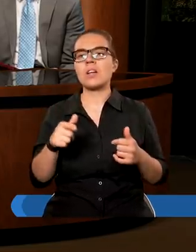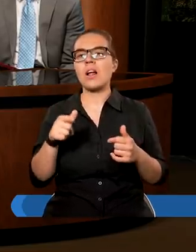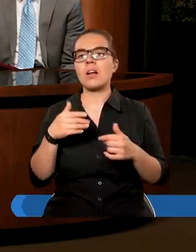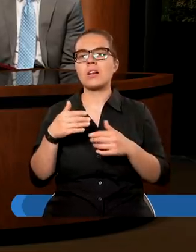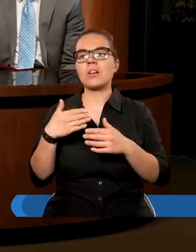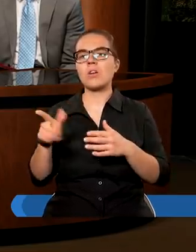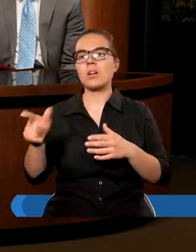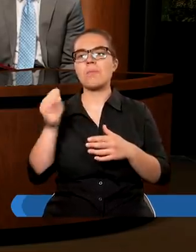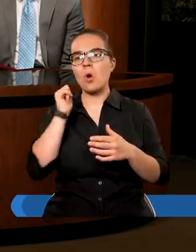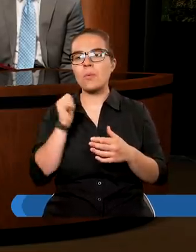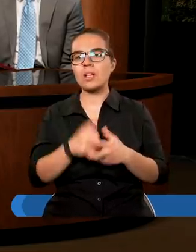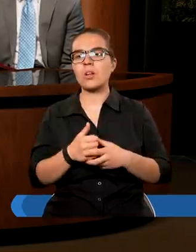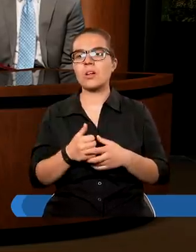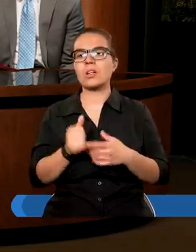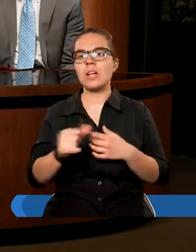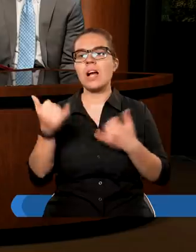kobietom.